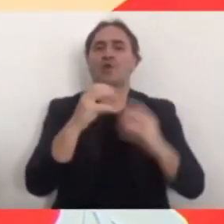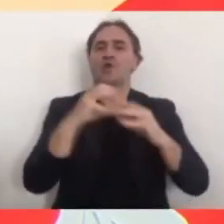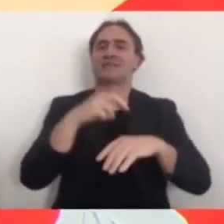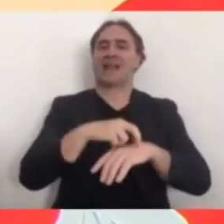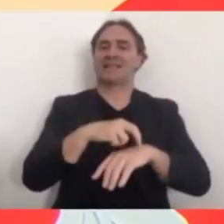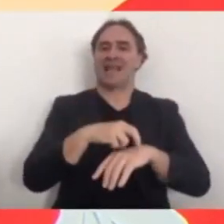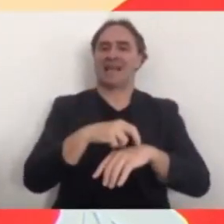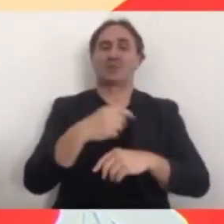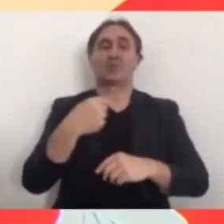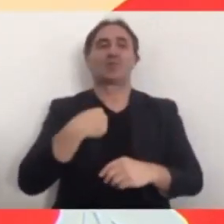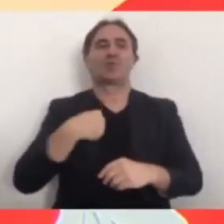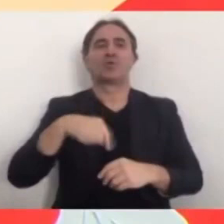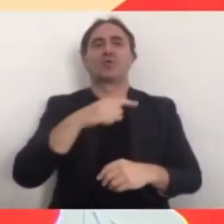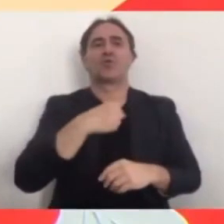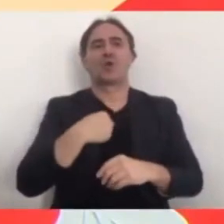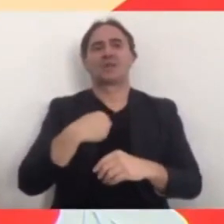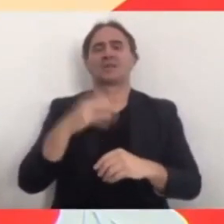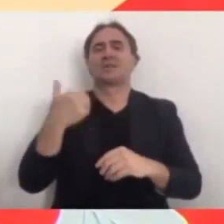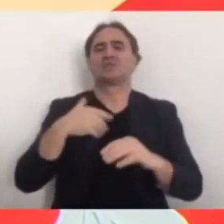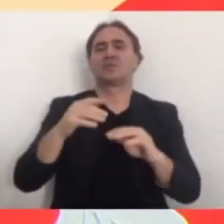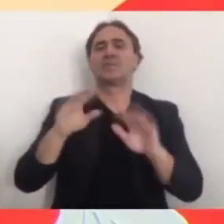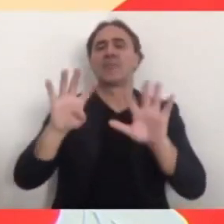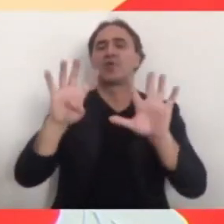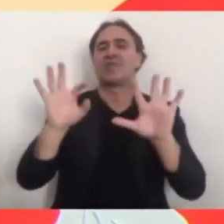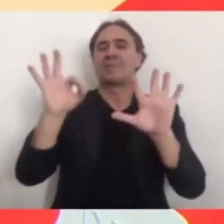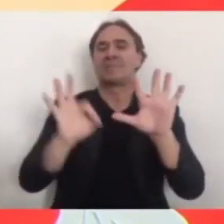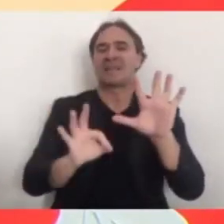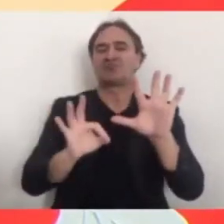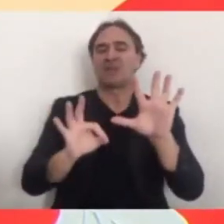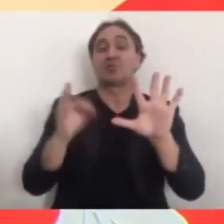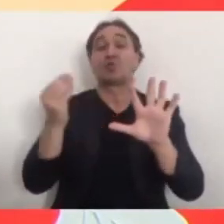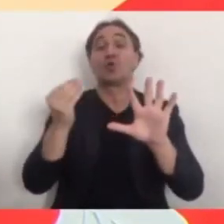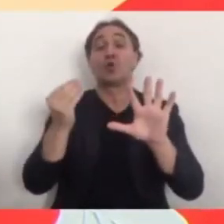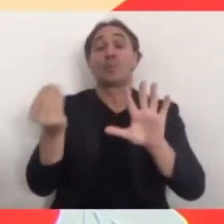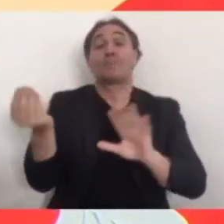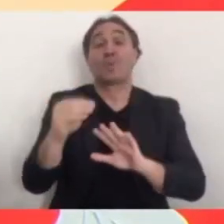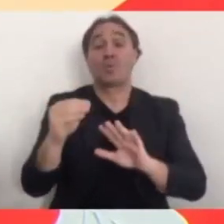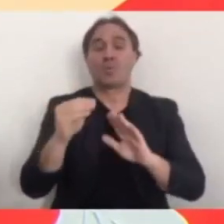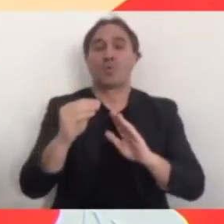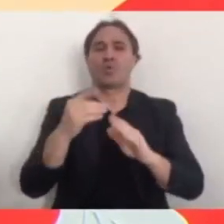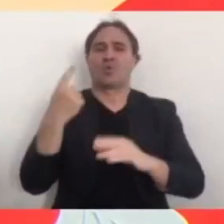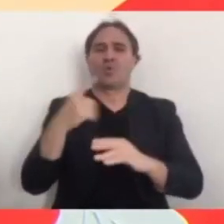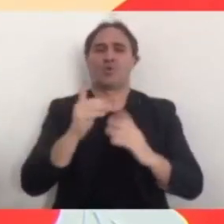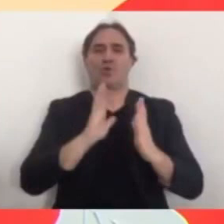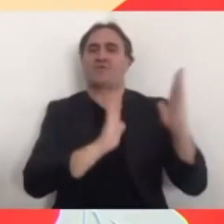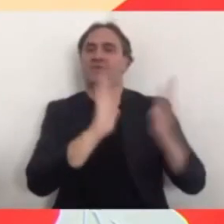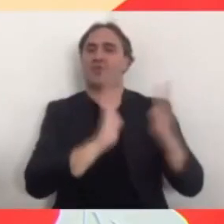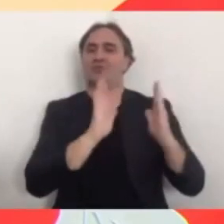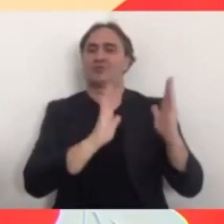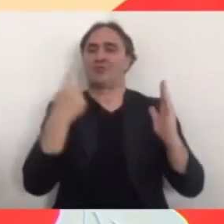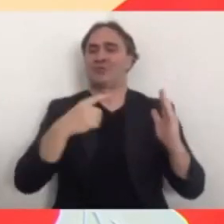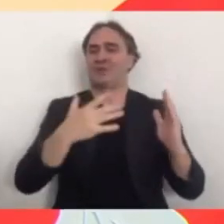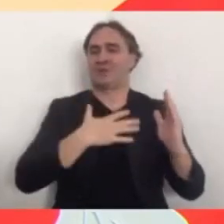soggetti vaccinati sull'intera popolazione. Questo va rimarcato in maniera molto chiara